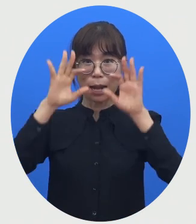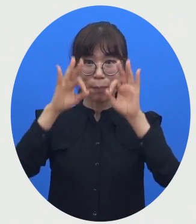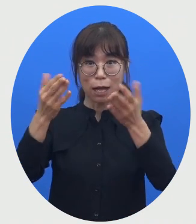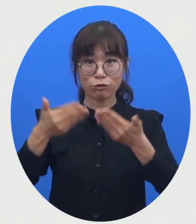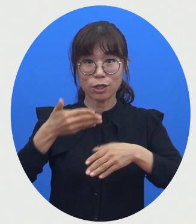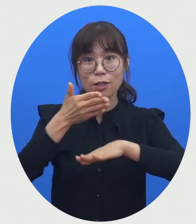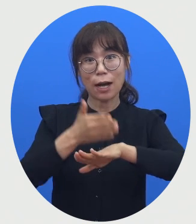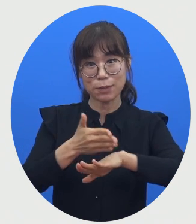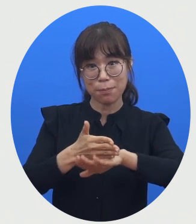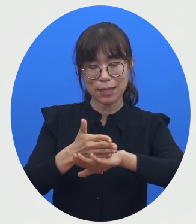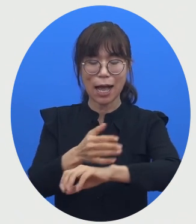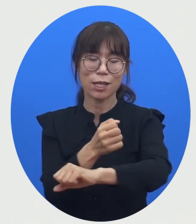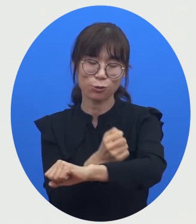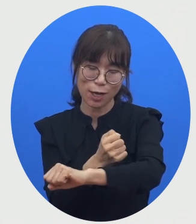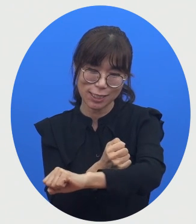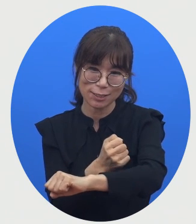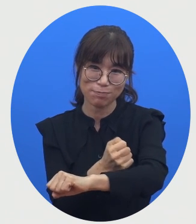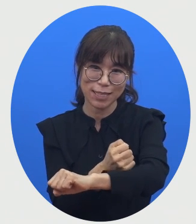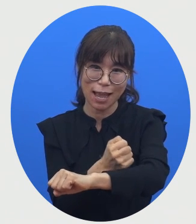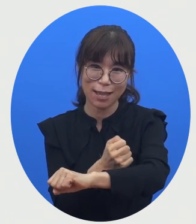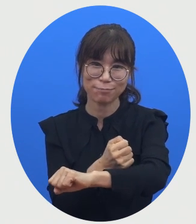감사합니다. 수고하셨습니다.